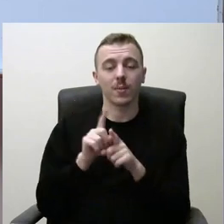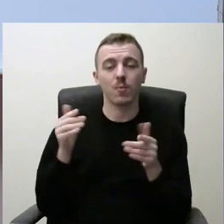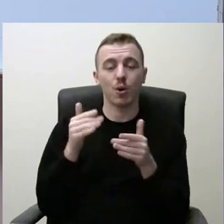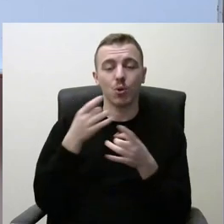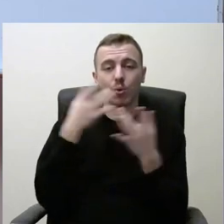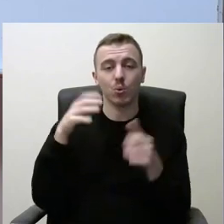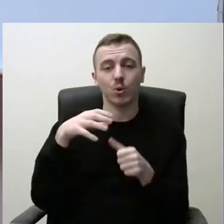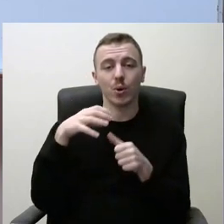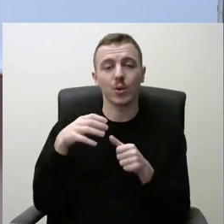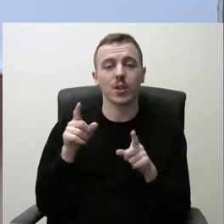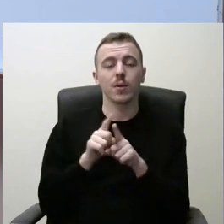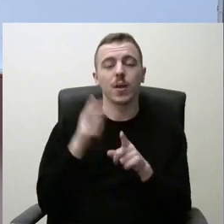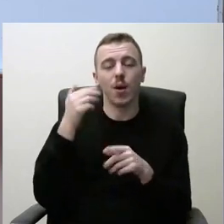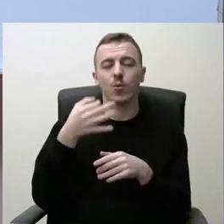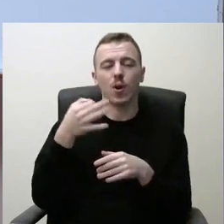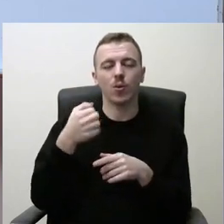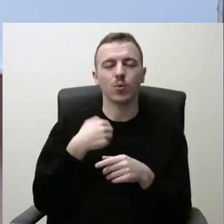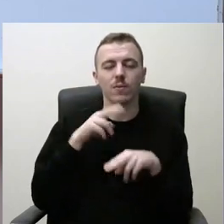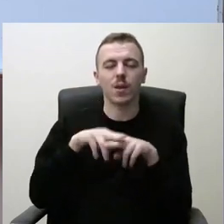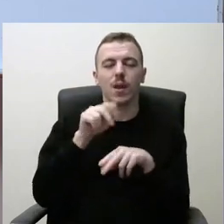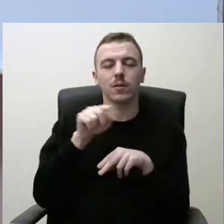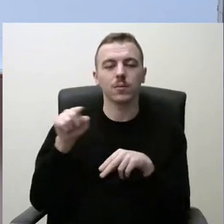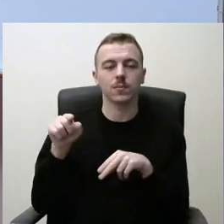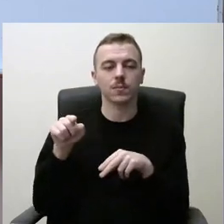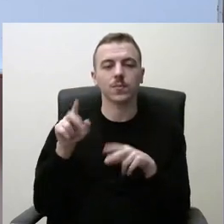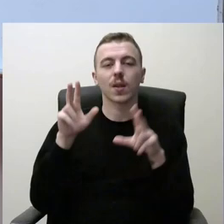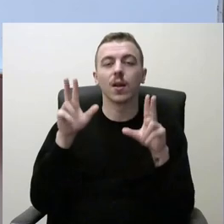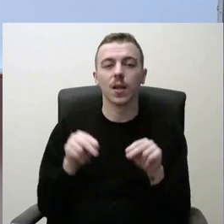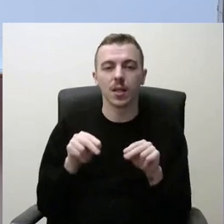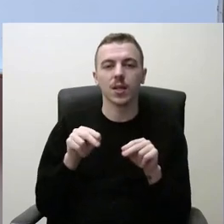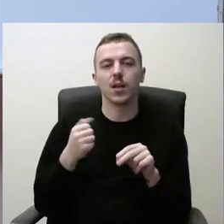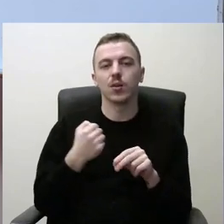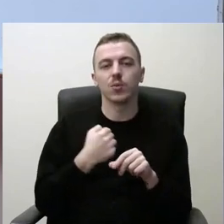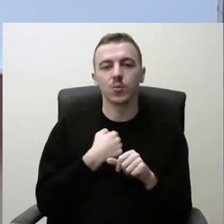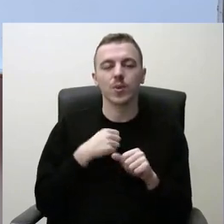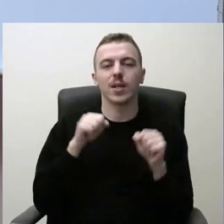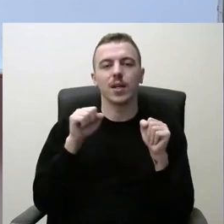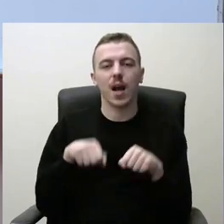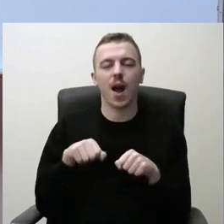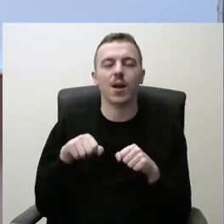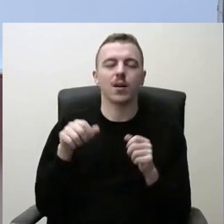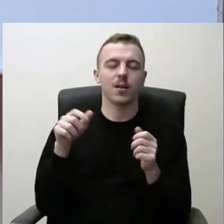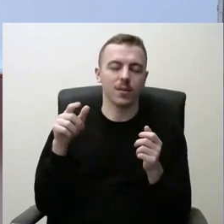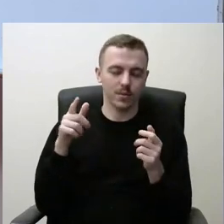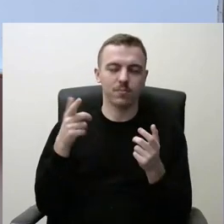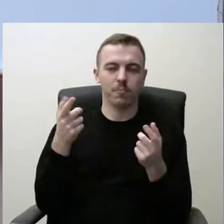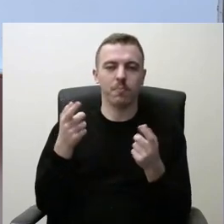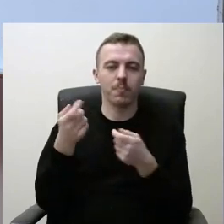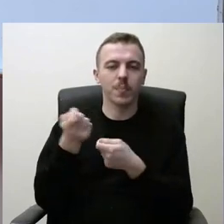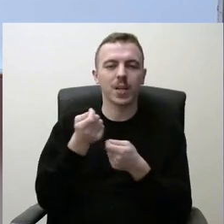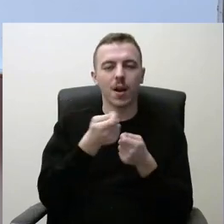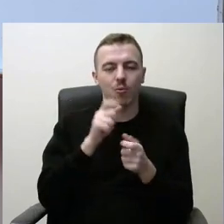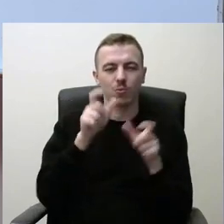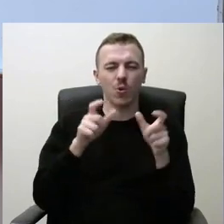osiniai. Kauno rajonas turtingas tokiom vietovėm, kur tikrai turi ir gali pritraukti iš visos Lietuvos